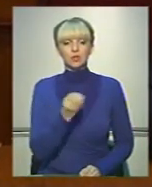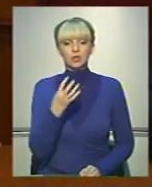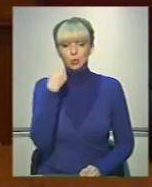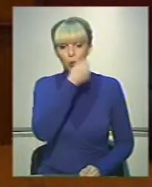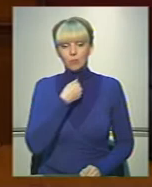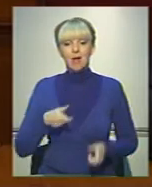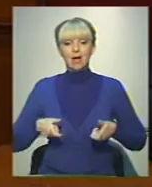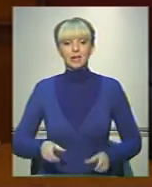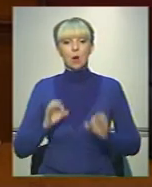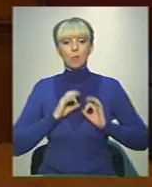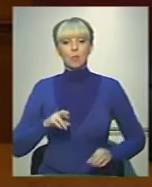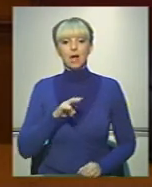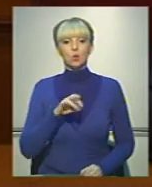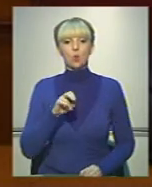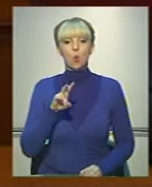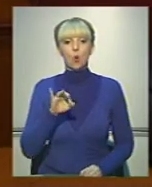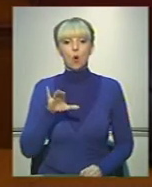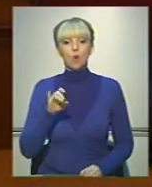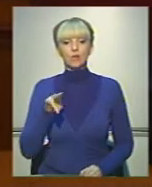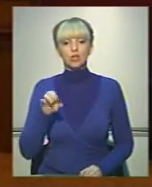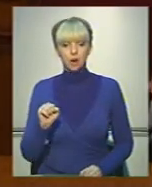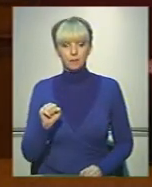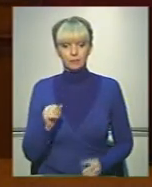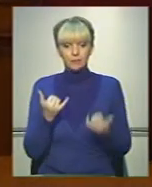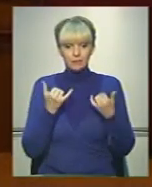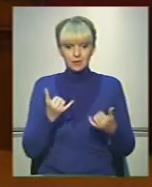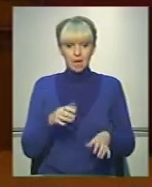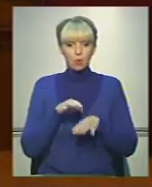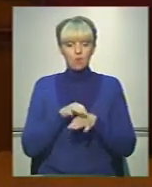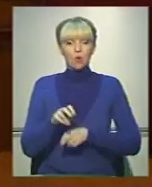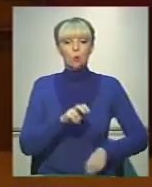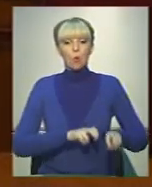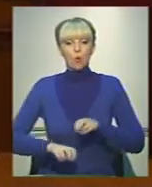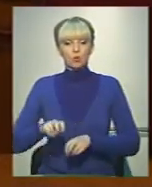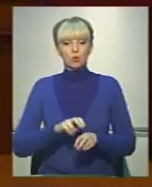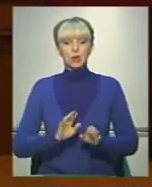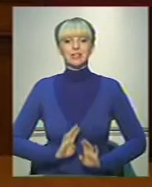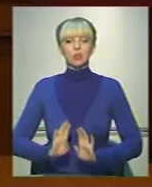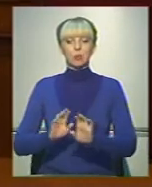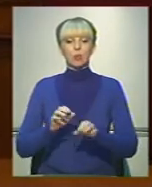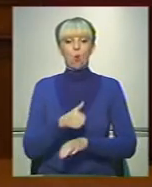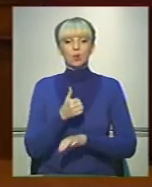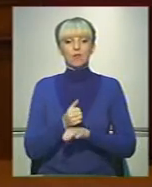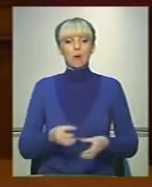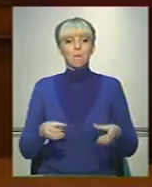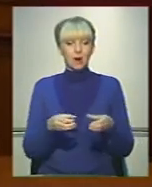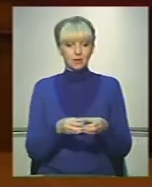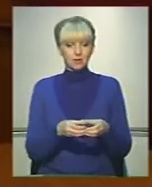прокурор Януковича по Майдану. І зараз проводять обшуки в заступників голови партії.